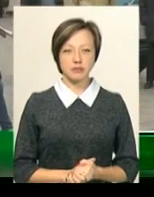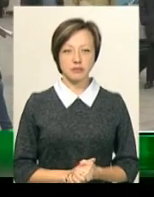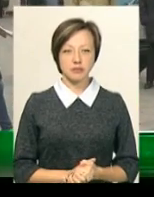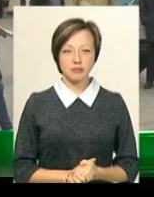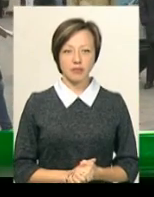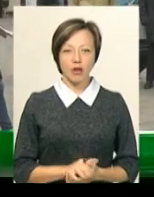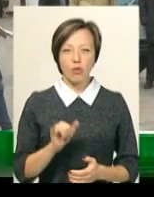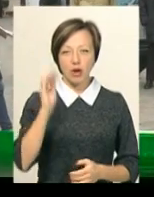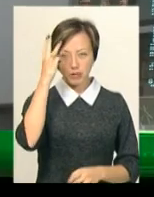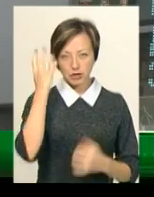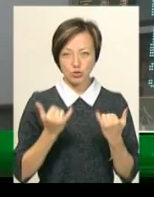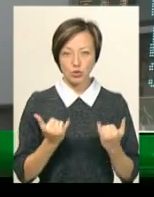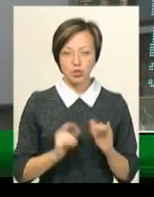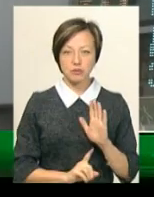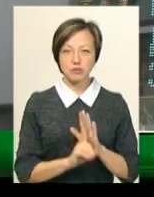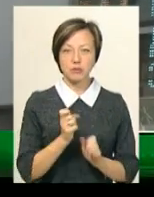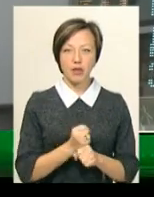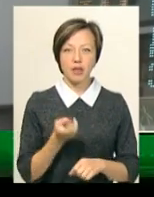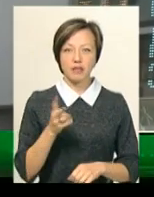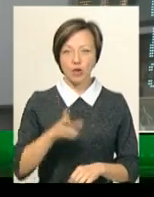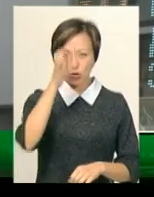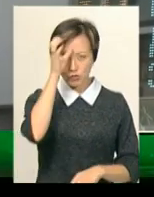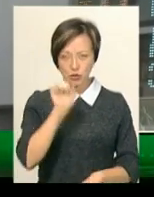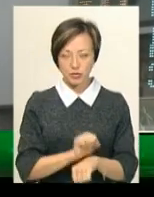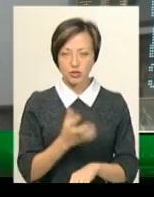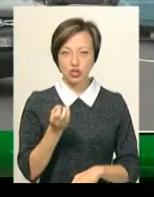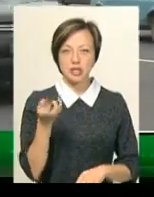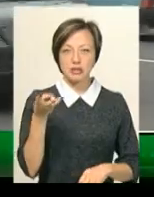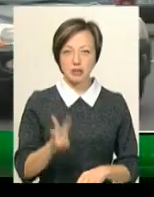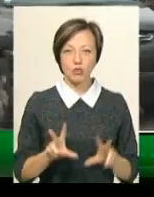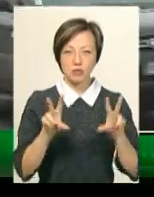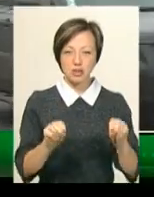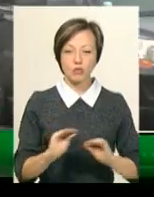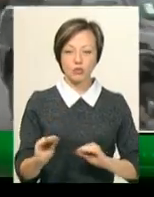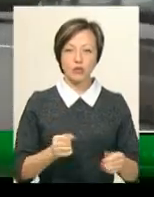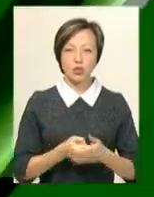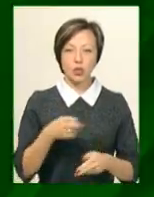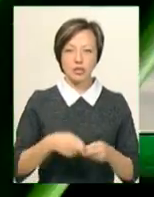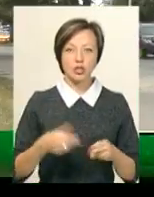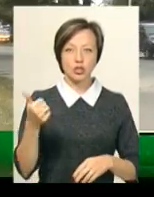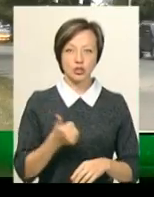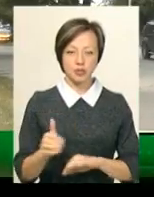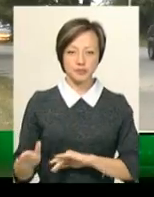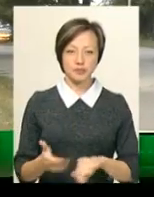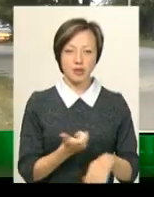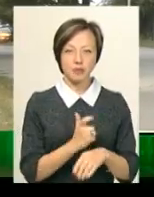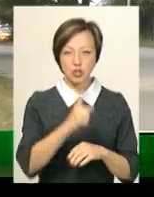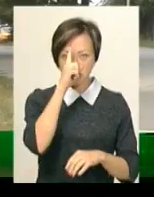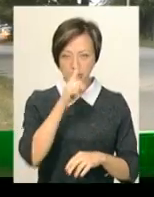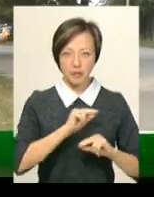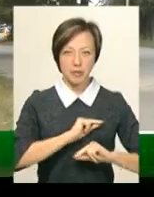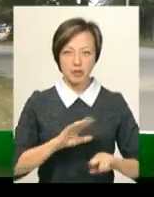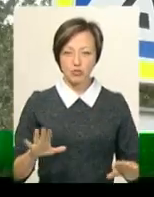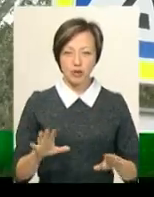У Хмельницькому сьогодні запустили дві розумні зупинки. Ще три обіцяють облаштувати до кінця тижня. Більше місяця не